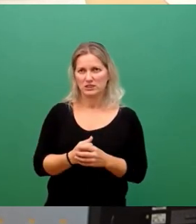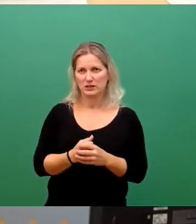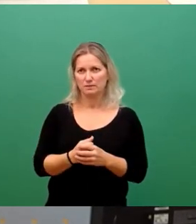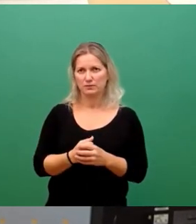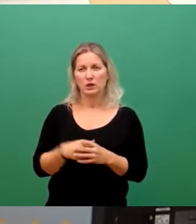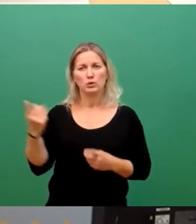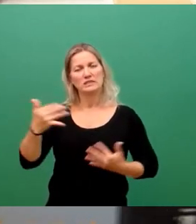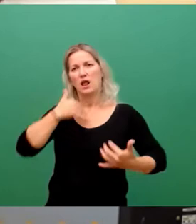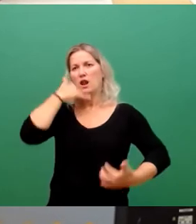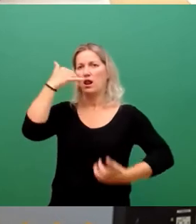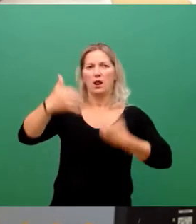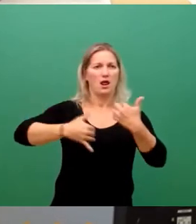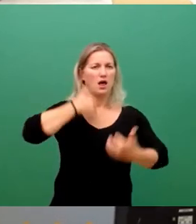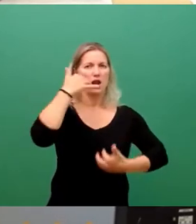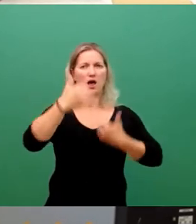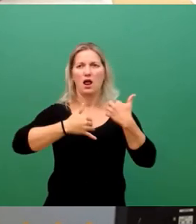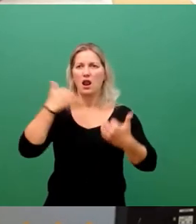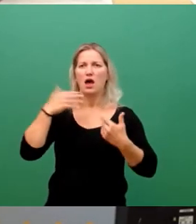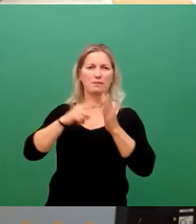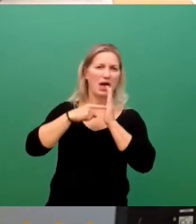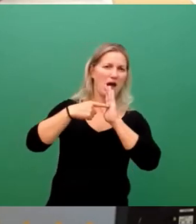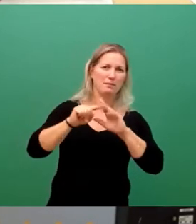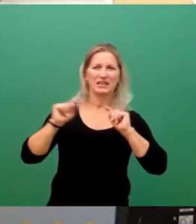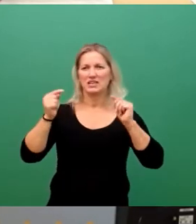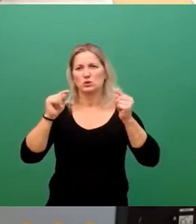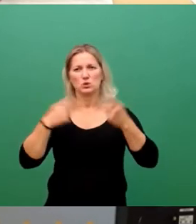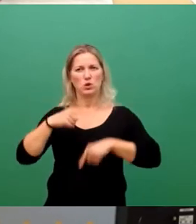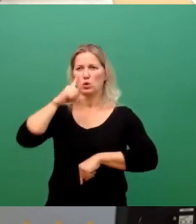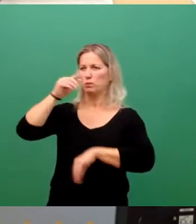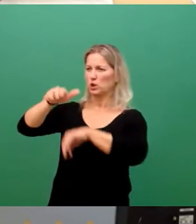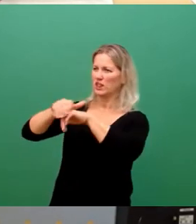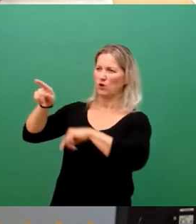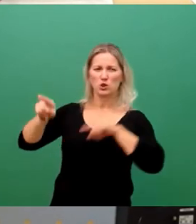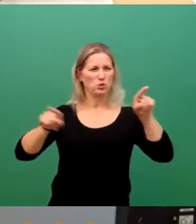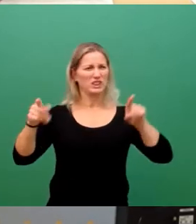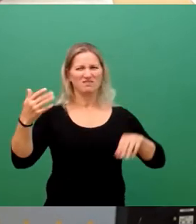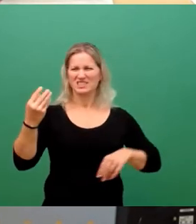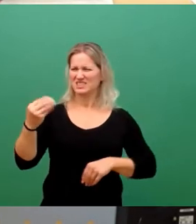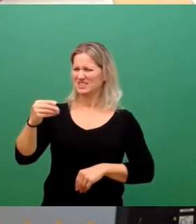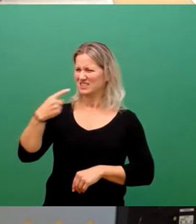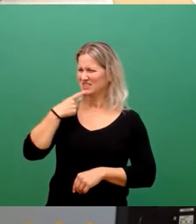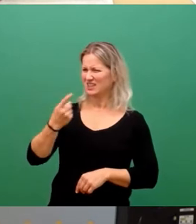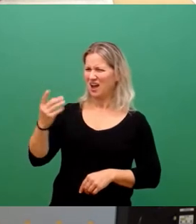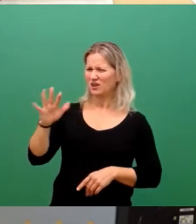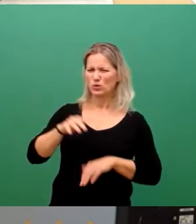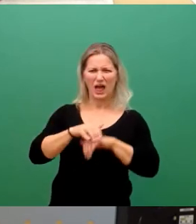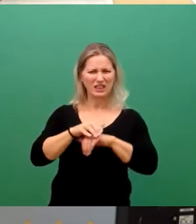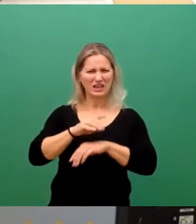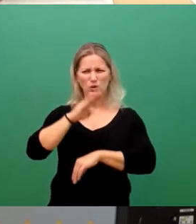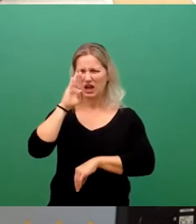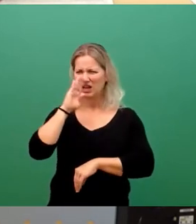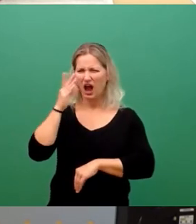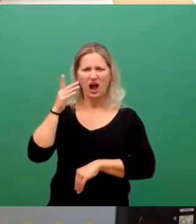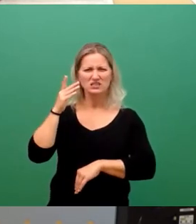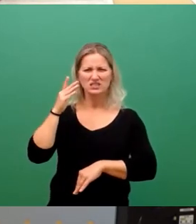hier gebracht haben, diese gesamte Polemik, diese Diskussion und die Putin-Freunde und was hatten Sie gesagt, die Energie oder die Gas-Faschisten